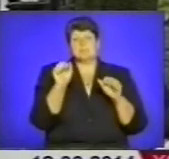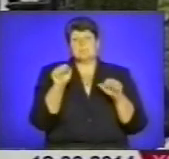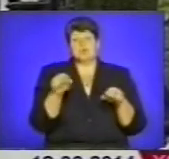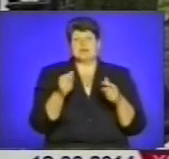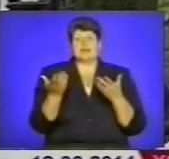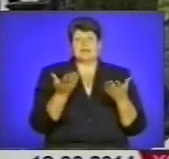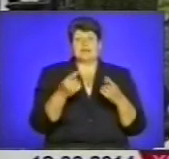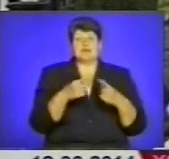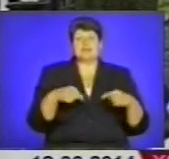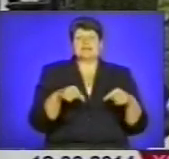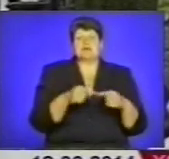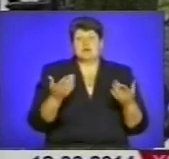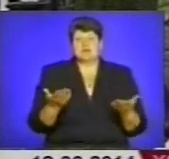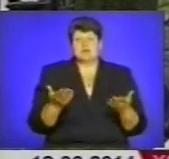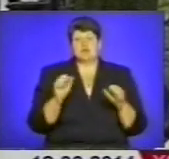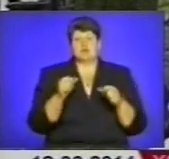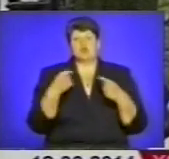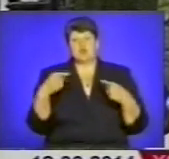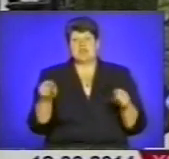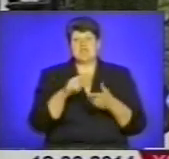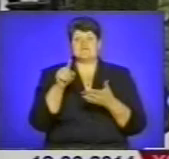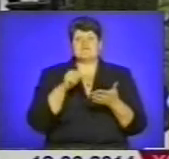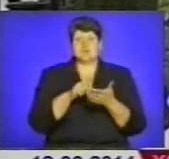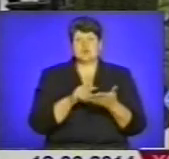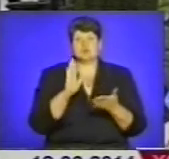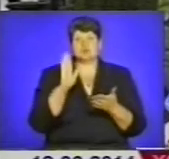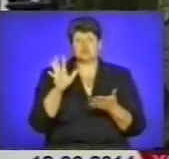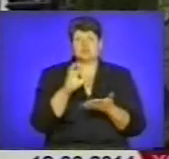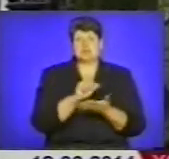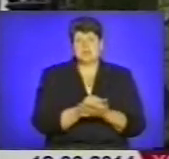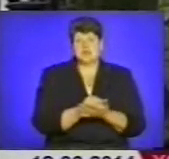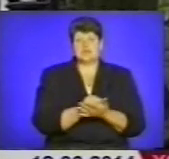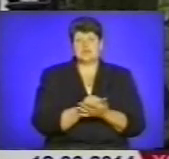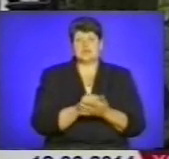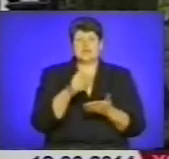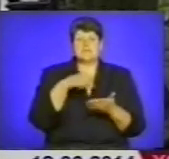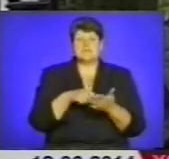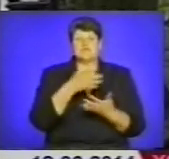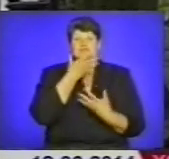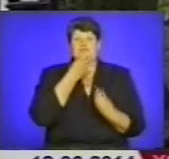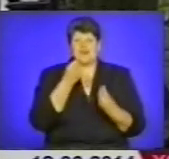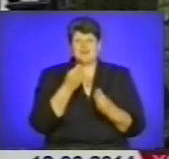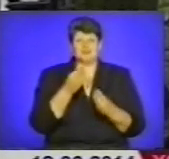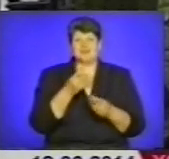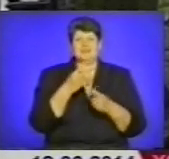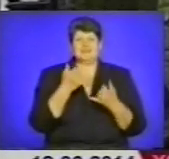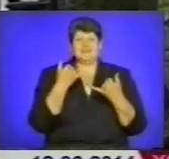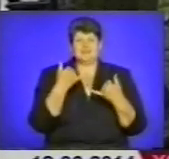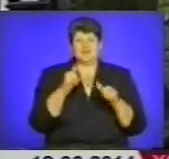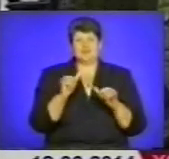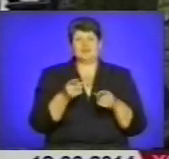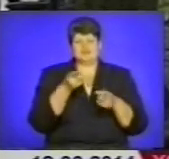организаторські, може, якісь інші питання буду займатися. Місто файне, дуже файне. Ні зря його назвали «Файне місто